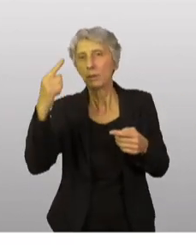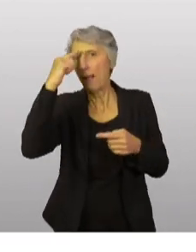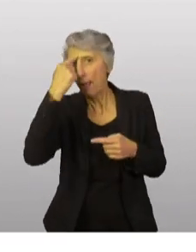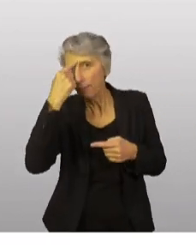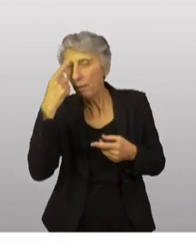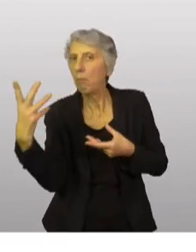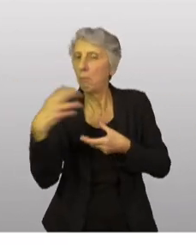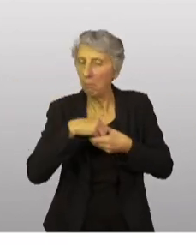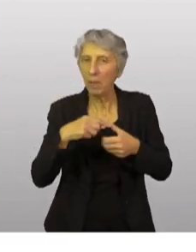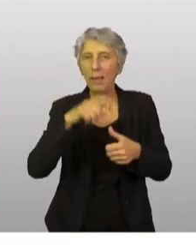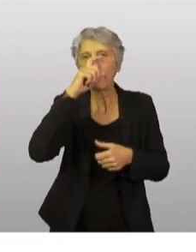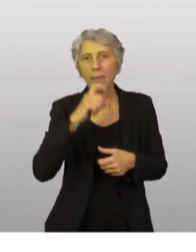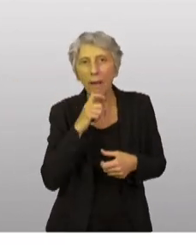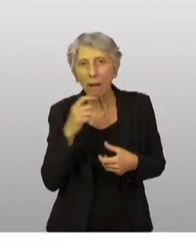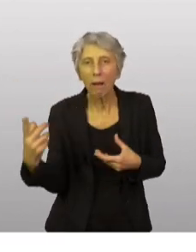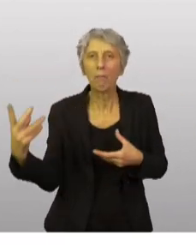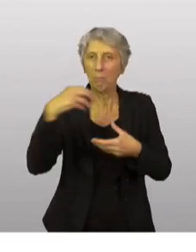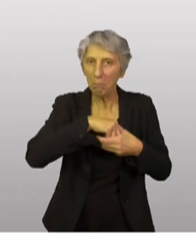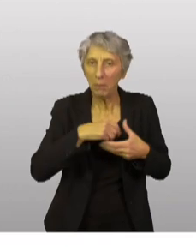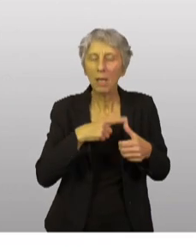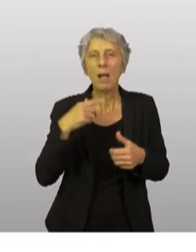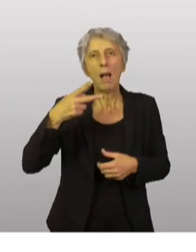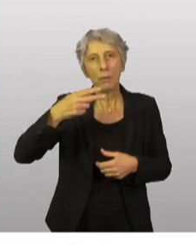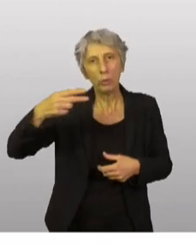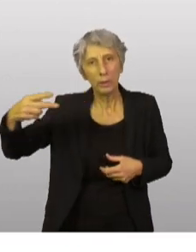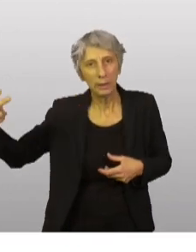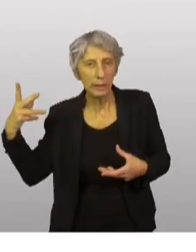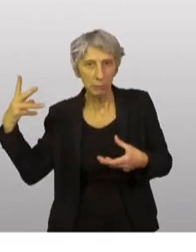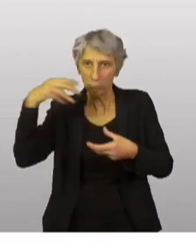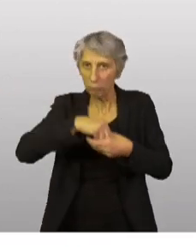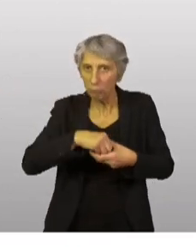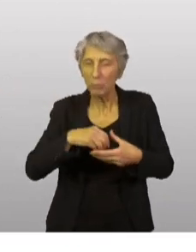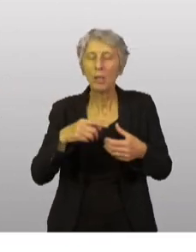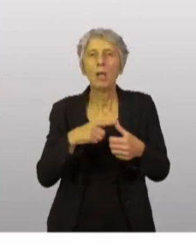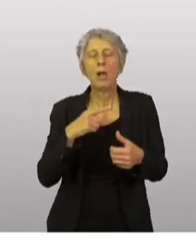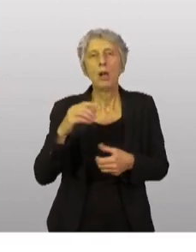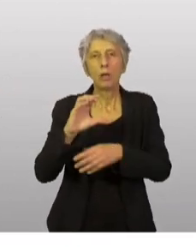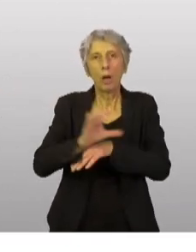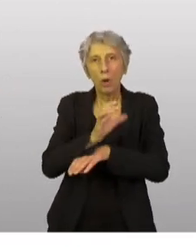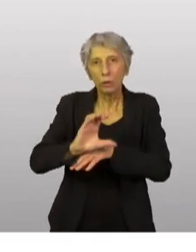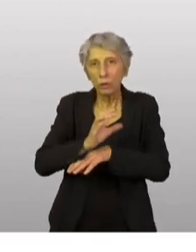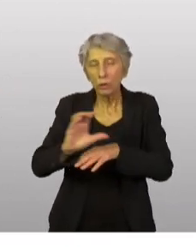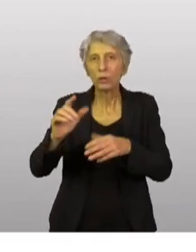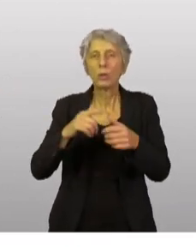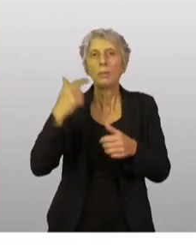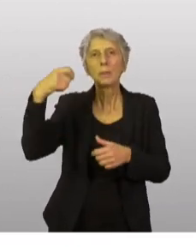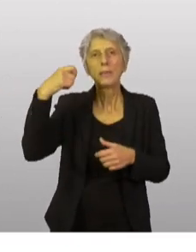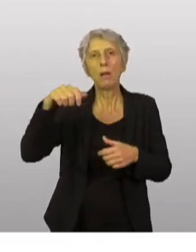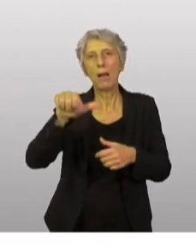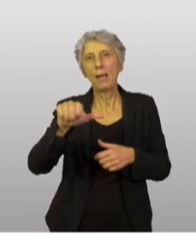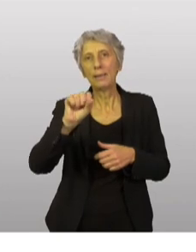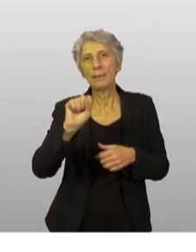'Inde, au Qatar, ou encore à l'Indonésie, au Cambodge, président de l'ASEAN,